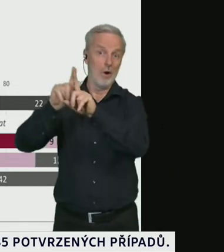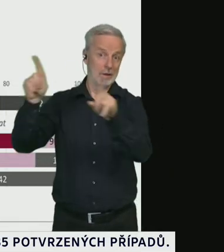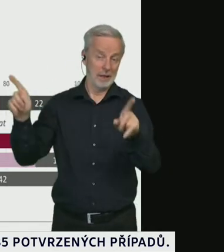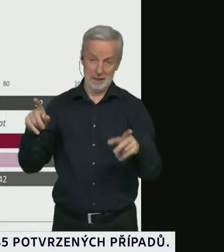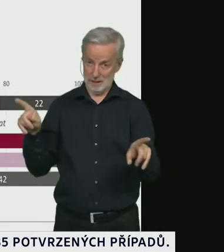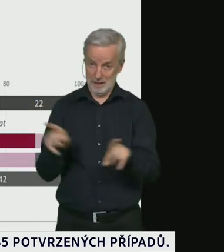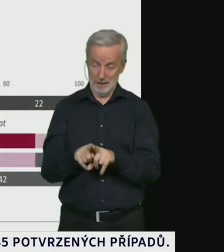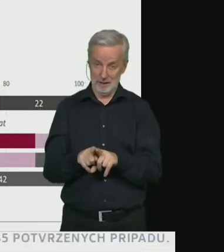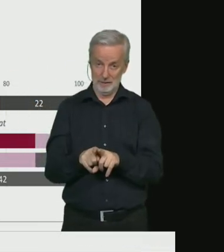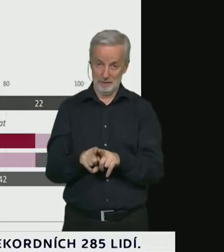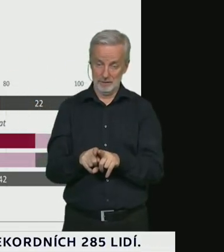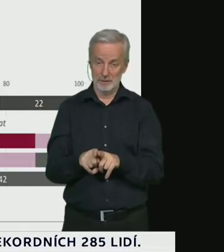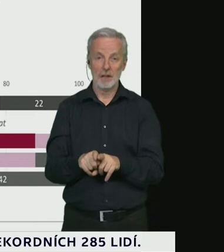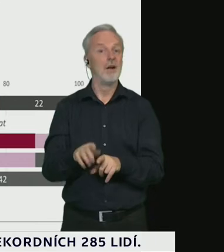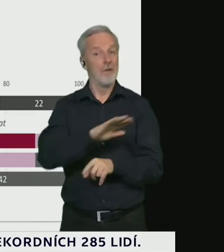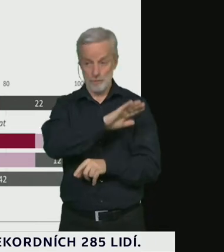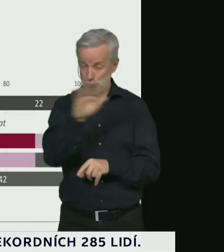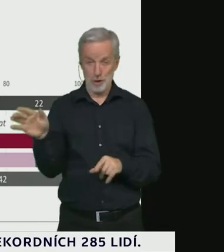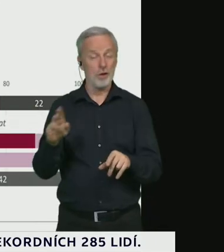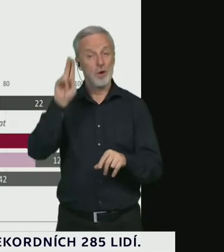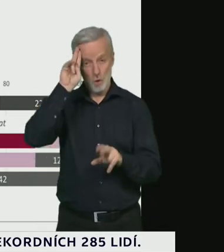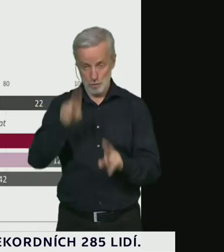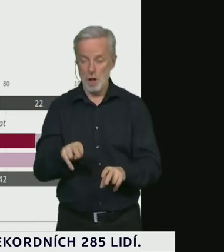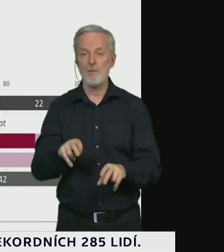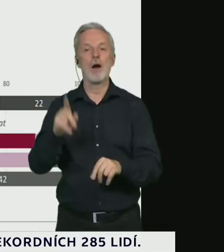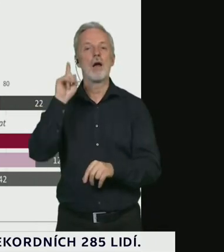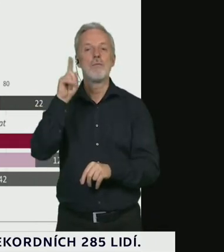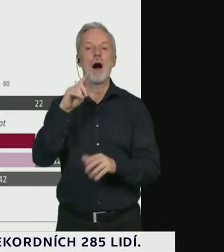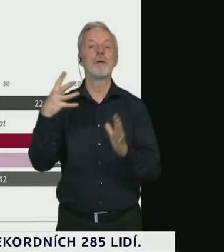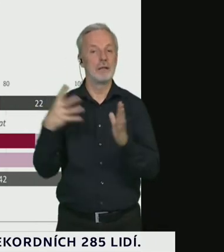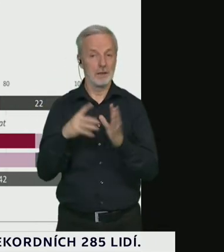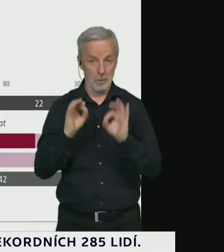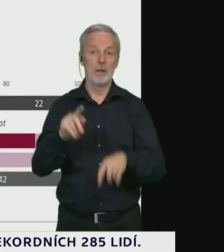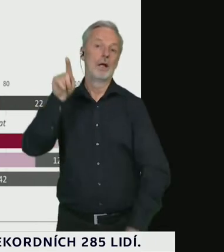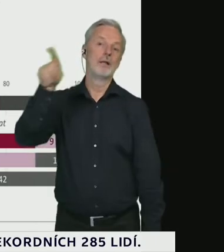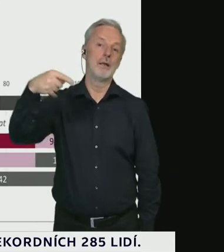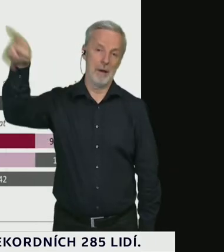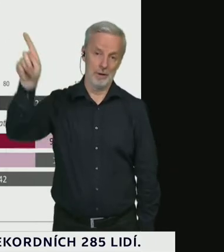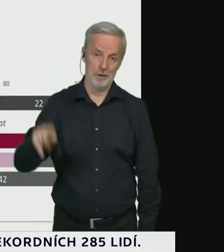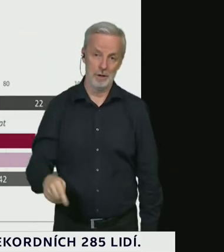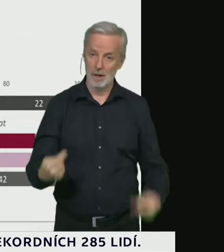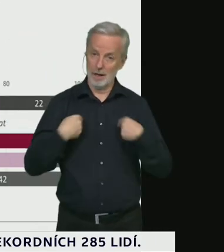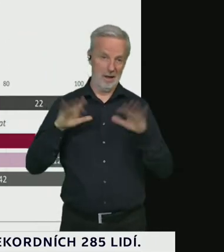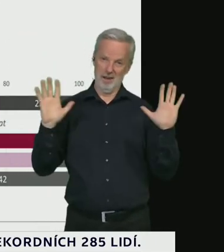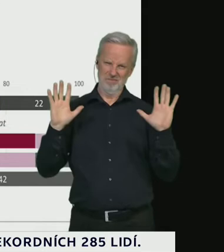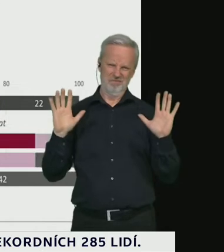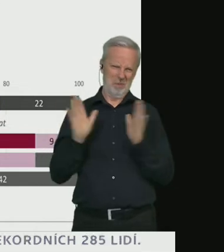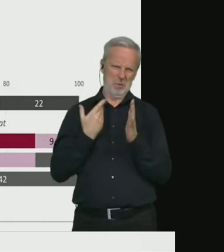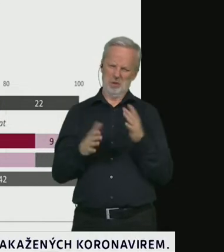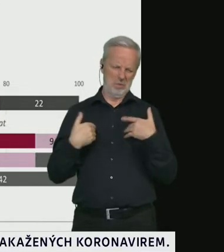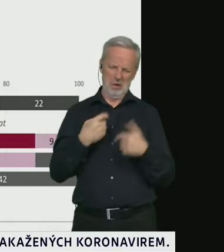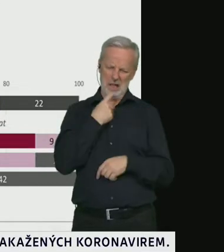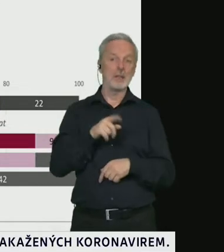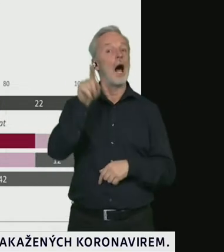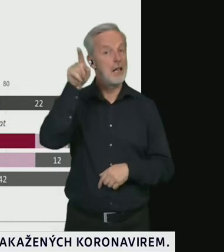Plošné testování je super, běž se otestovat. Já bych tak úplně nechtěl. Takže